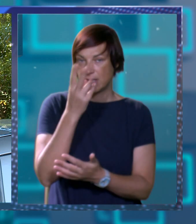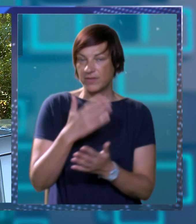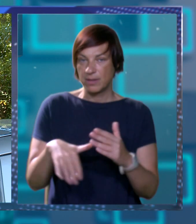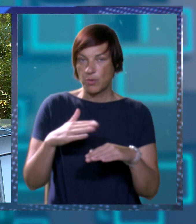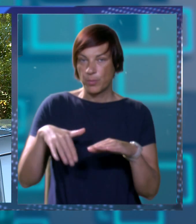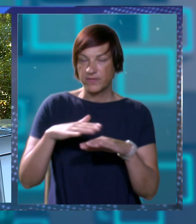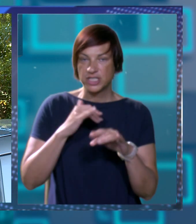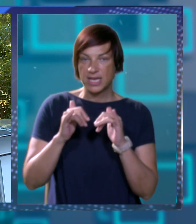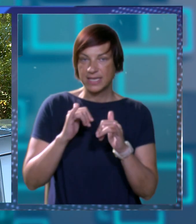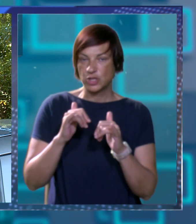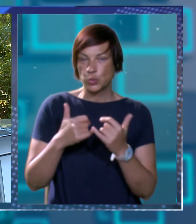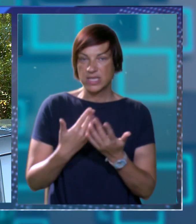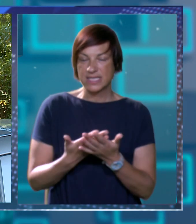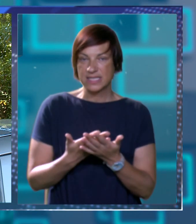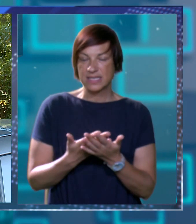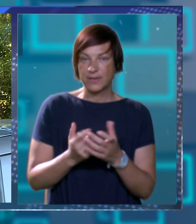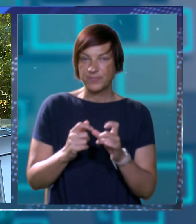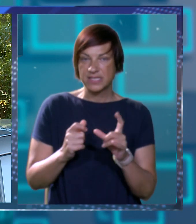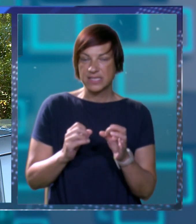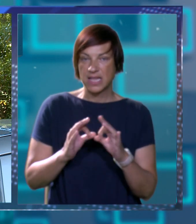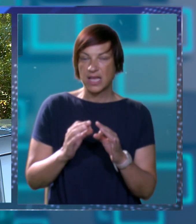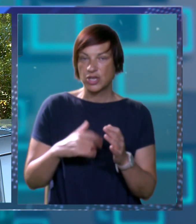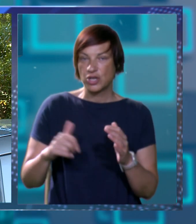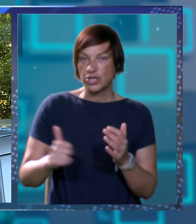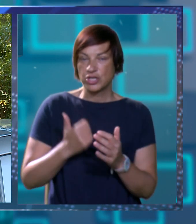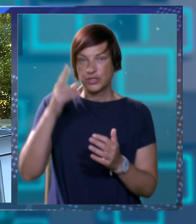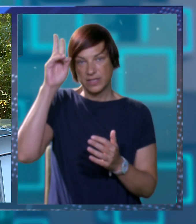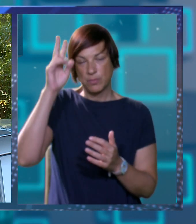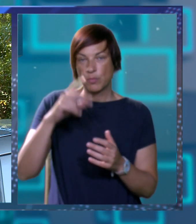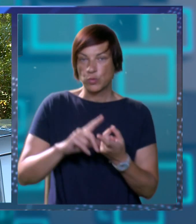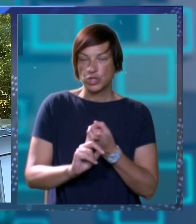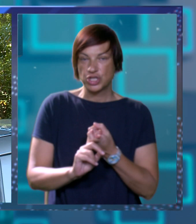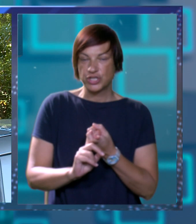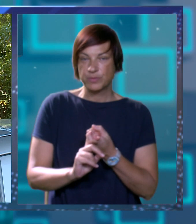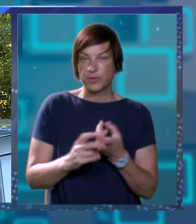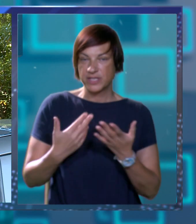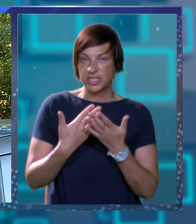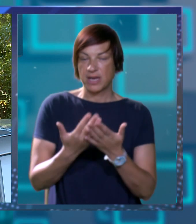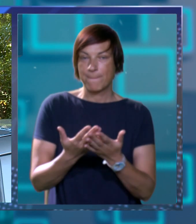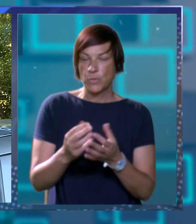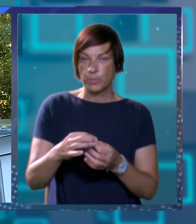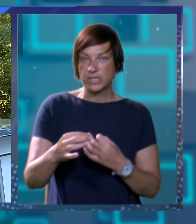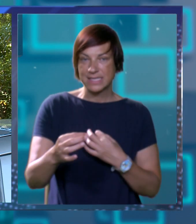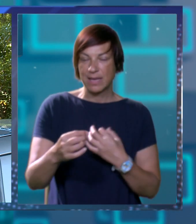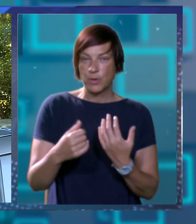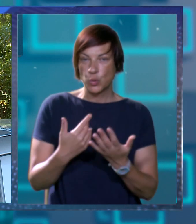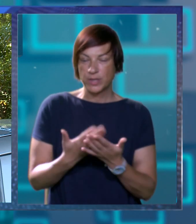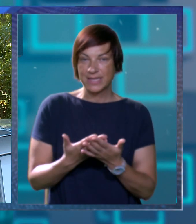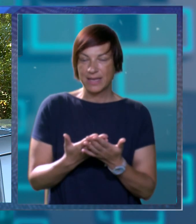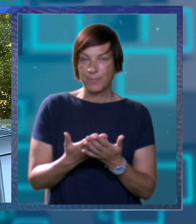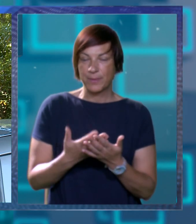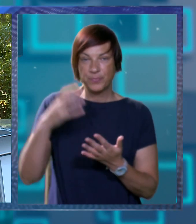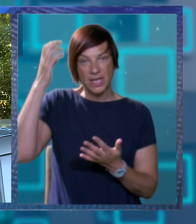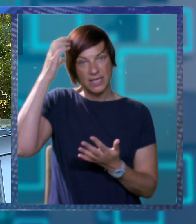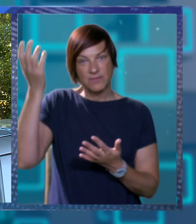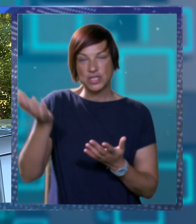povećanje ti turista za slano još vidimo mogućnosti povezivanja pomorskim rutama i